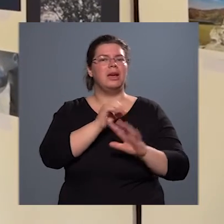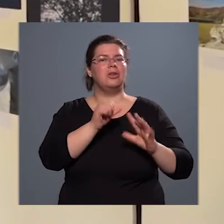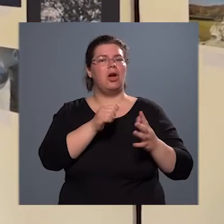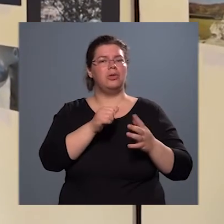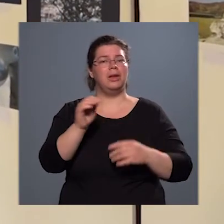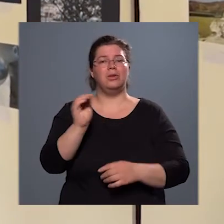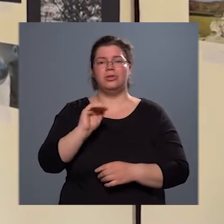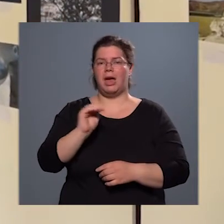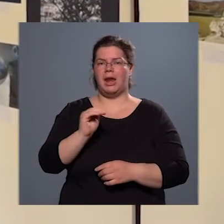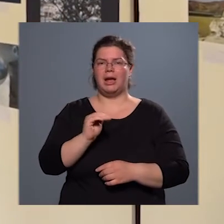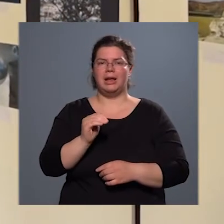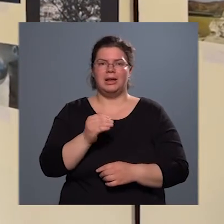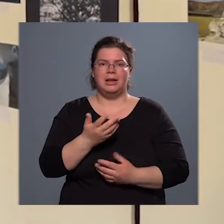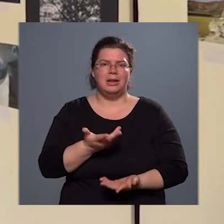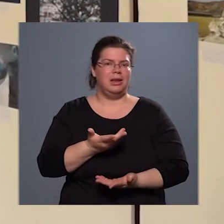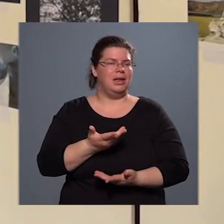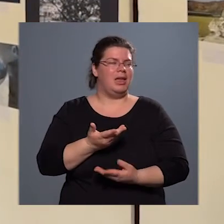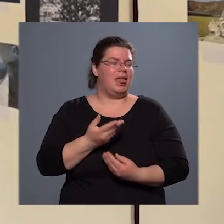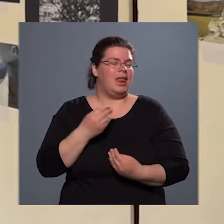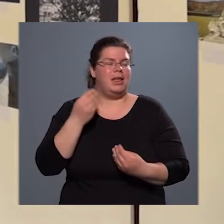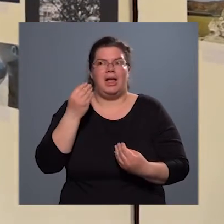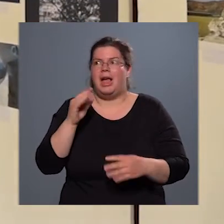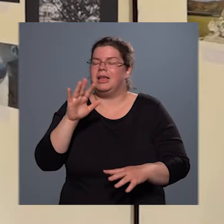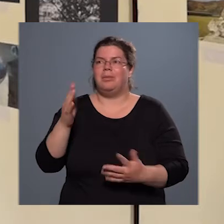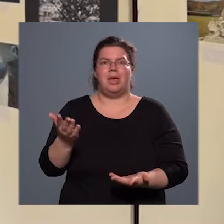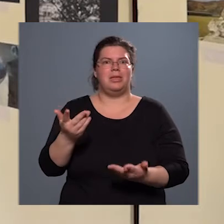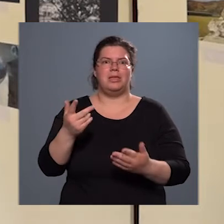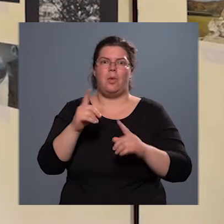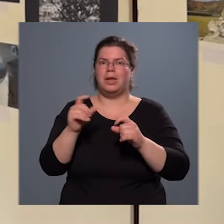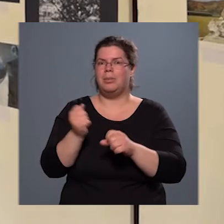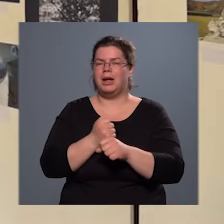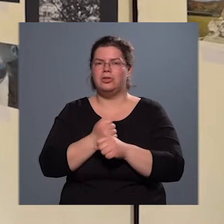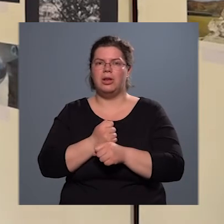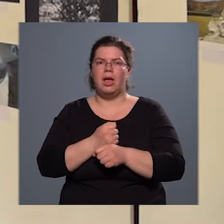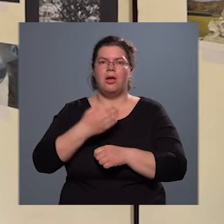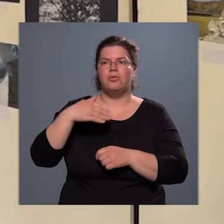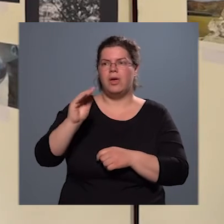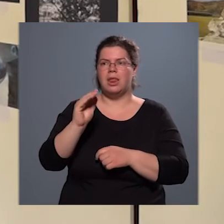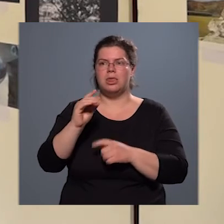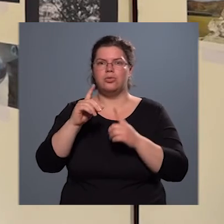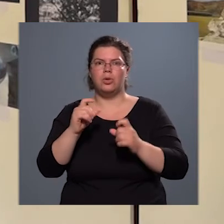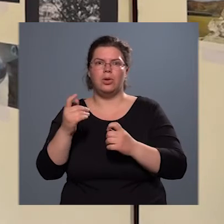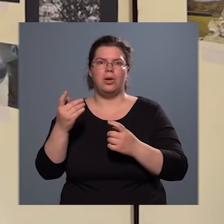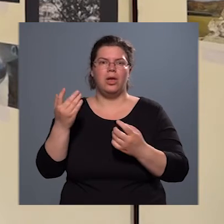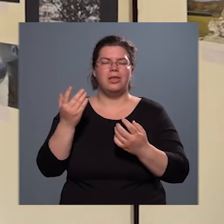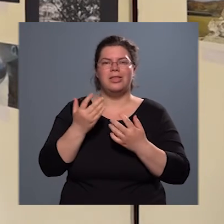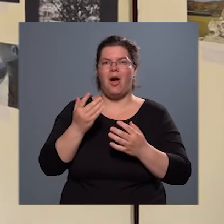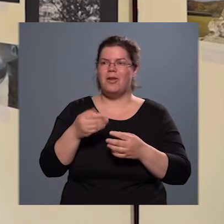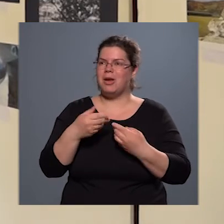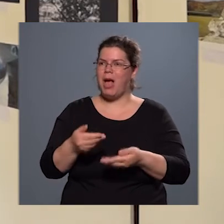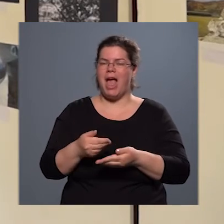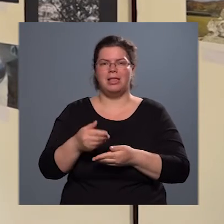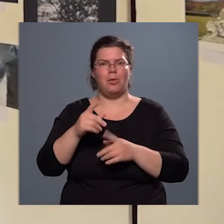felképesztő képeket csináltak. Tehát ilyen felnőtt fotósokot, zavarba ejtő képeket is